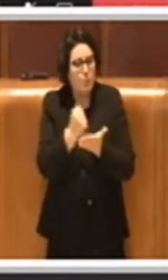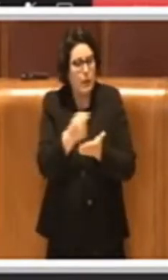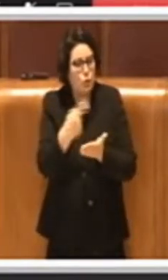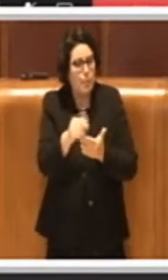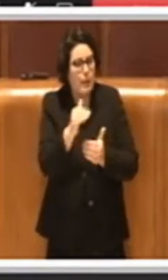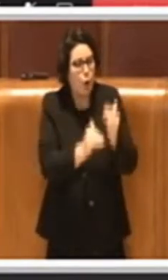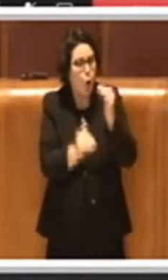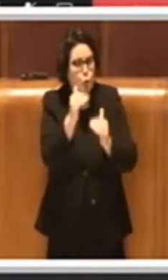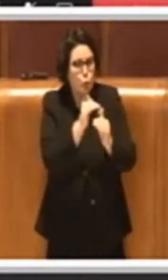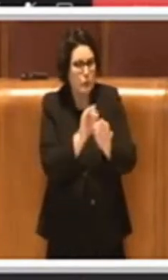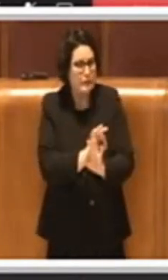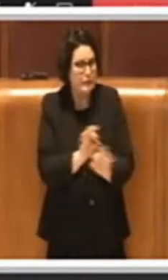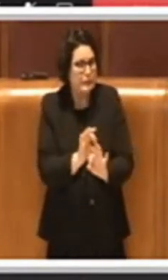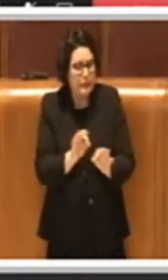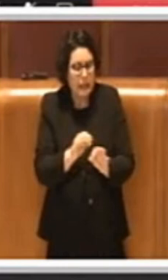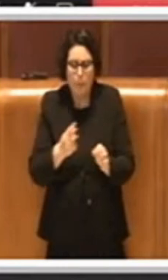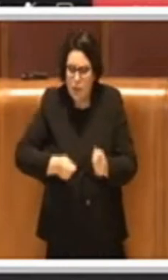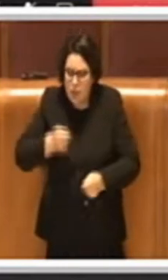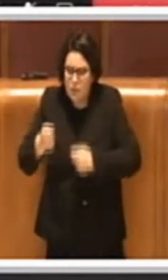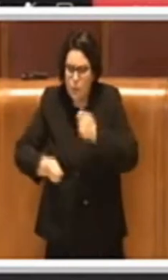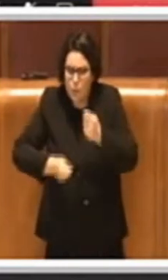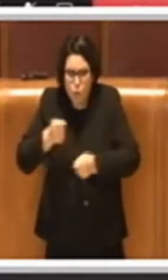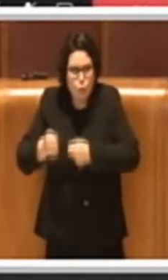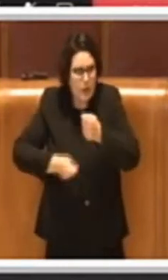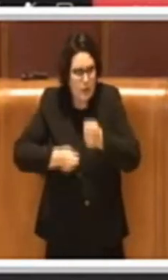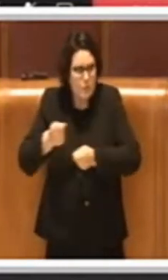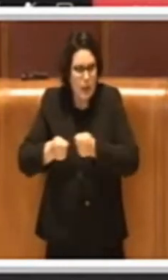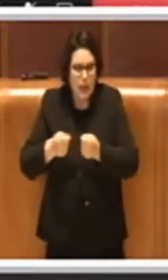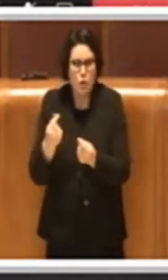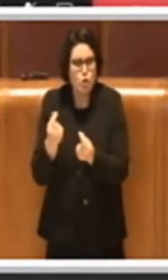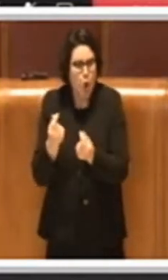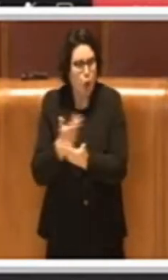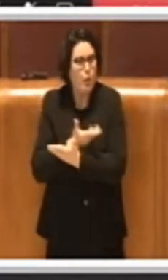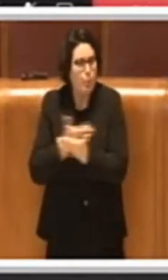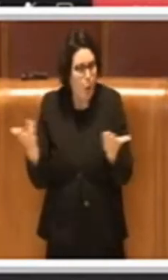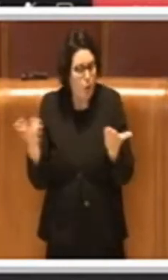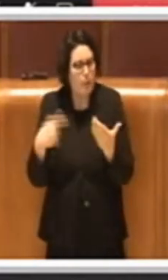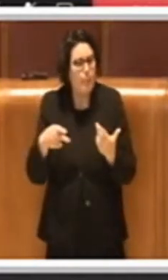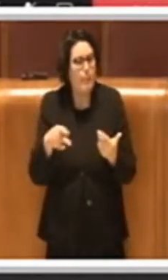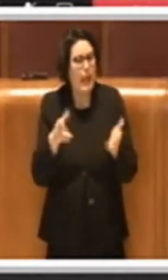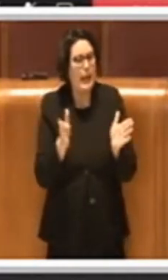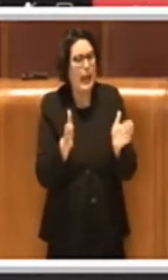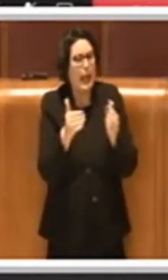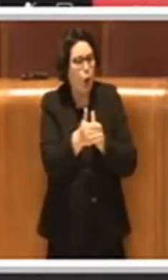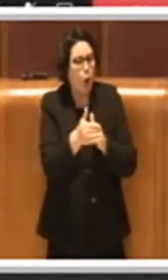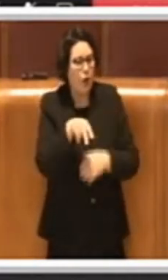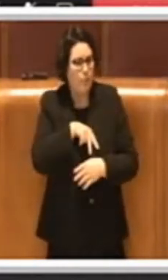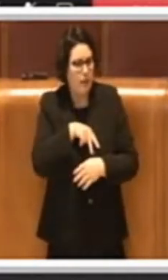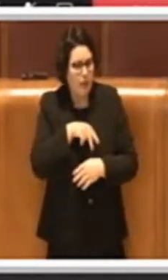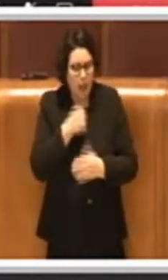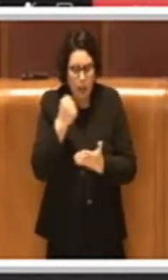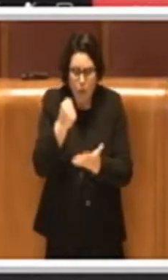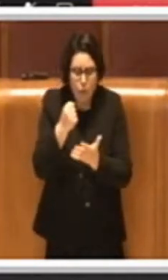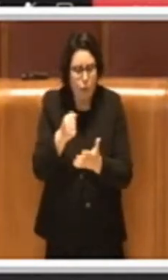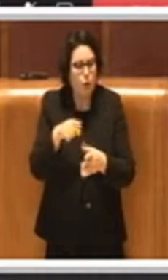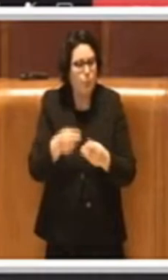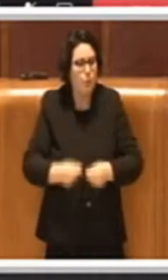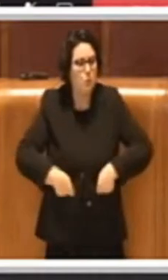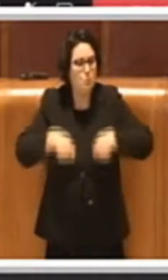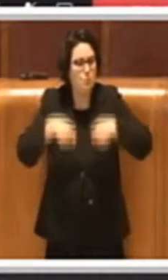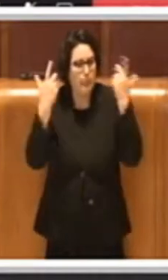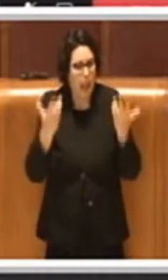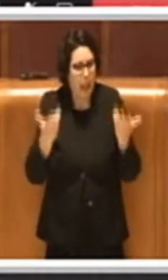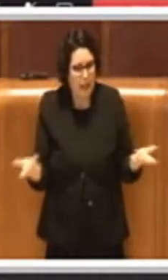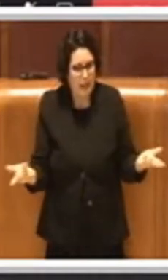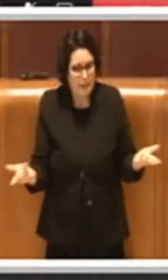spendendo fondi pubblici per una categoria privata. fondi chiaramente poi andati persi, chiaramente